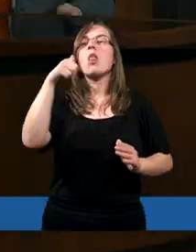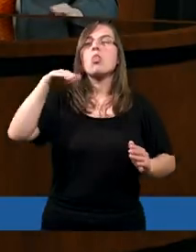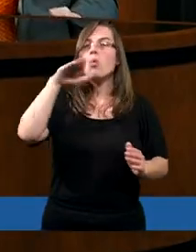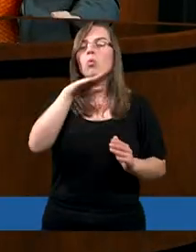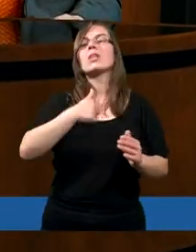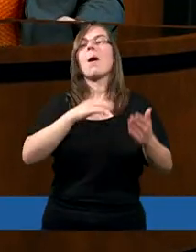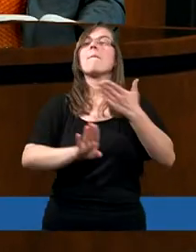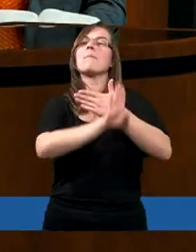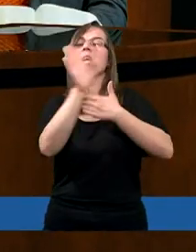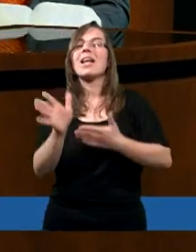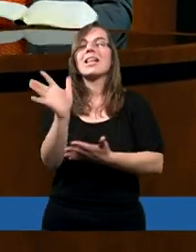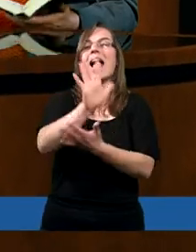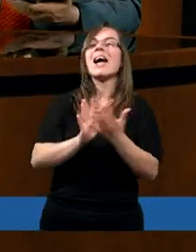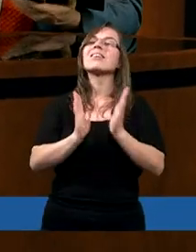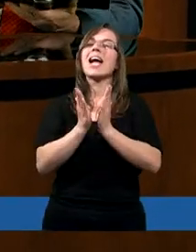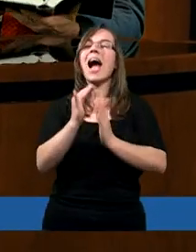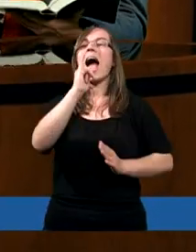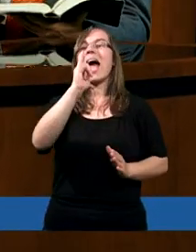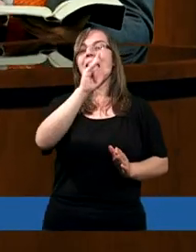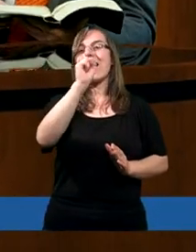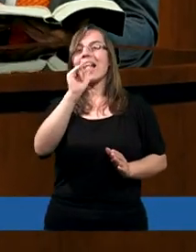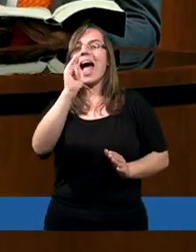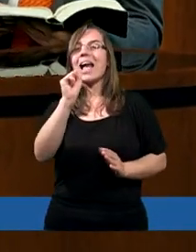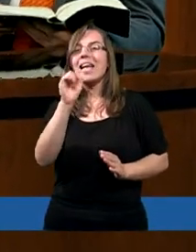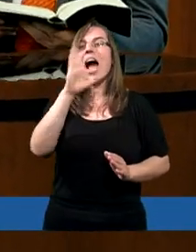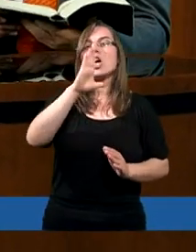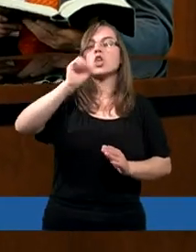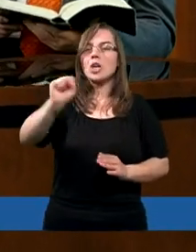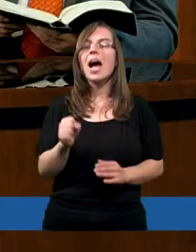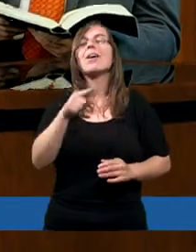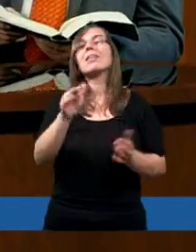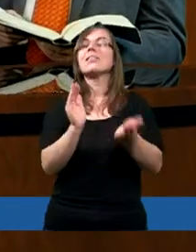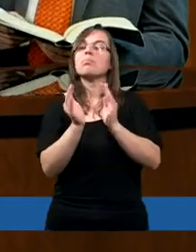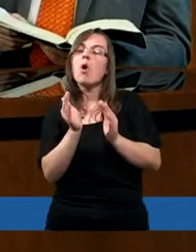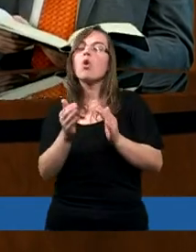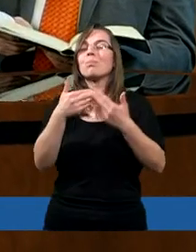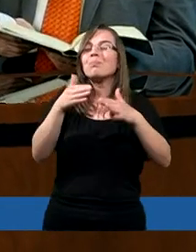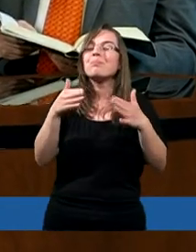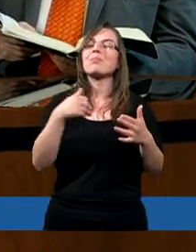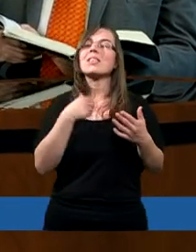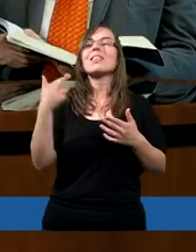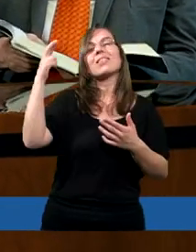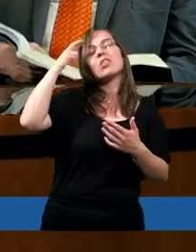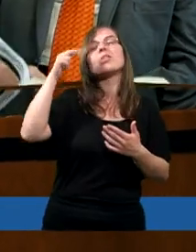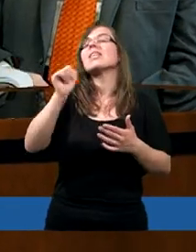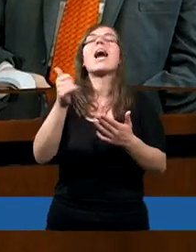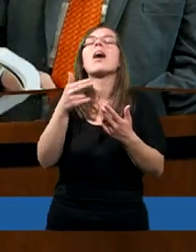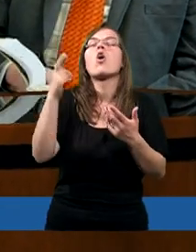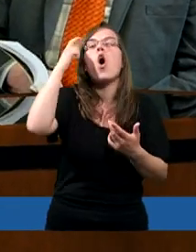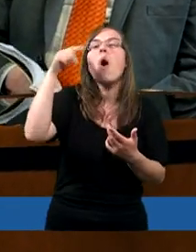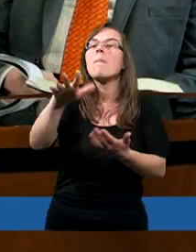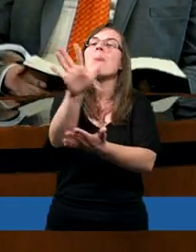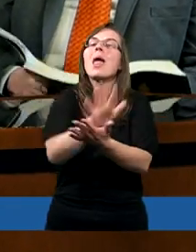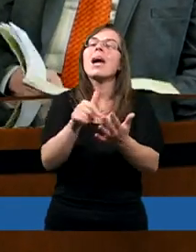tekst z Księgi Izajasza i oczywiście poprosił też potem, aby przedstawił, jak rozumie ten tekst.